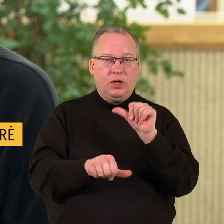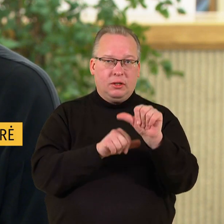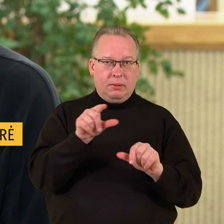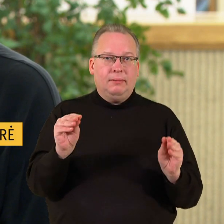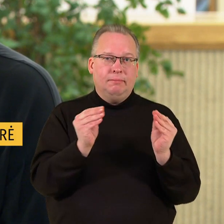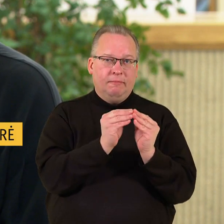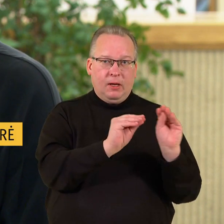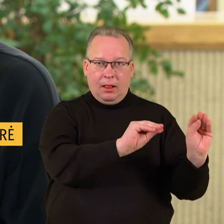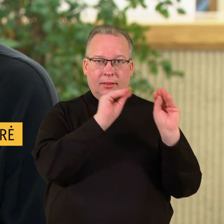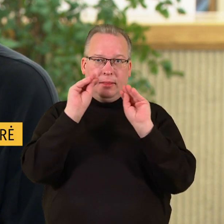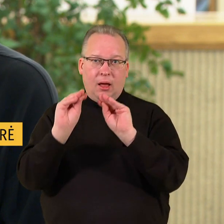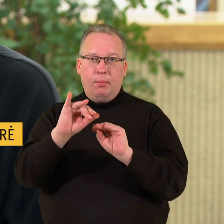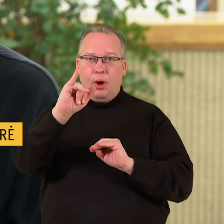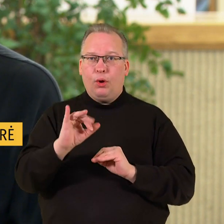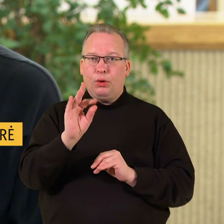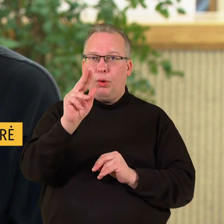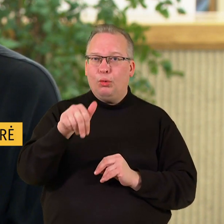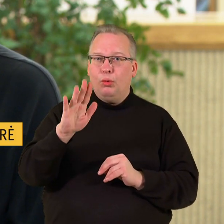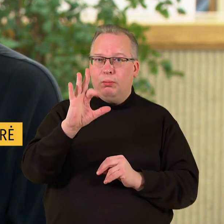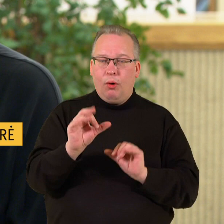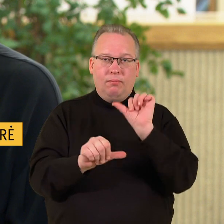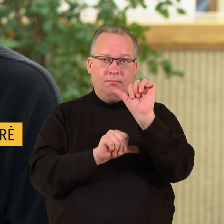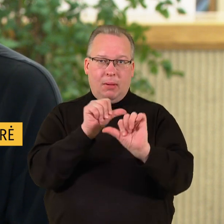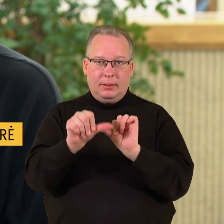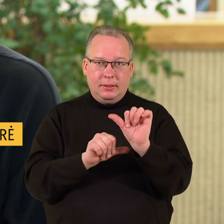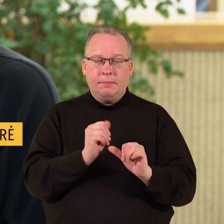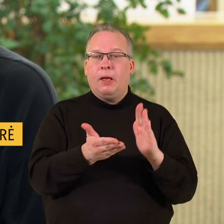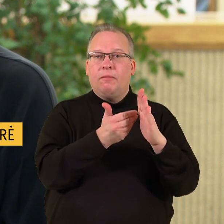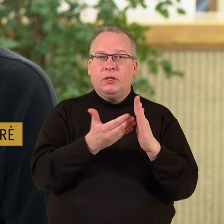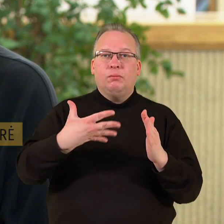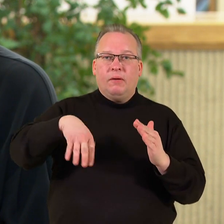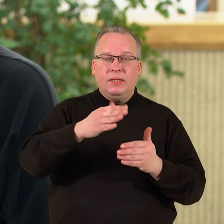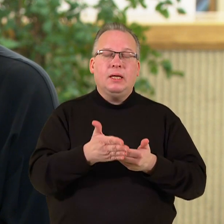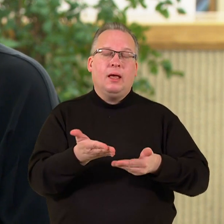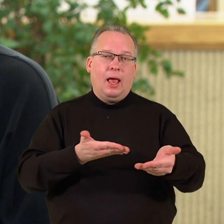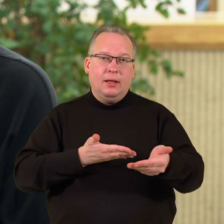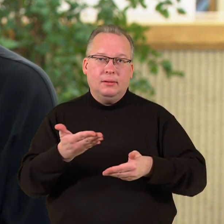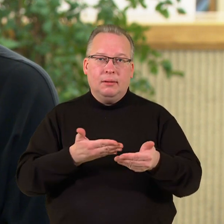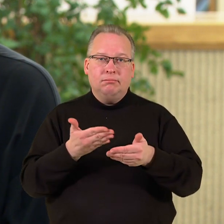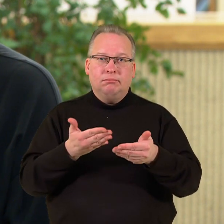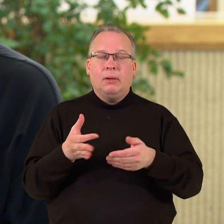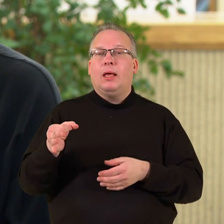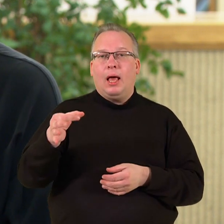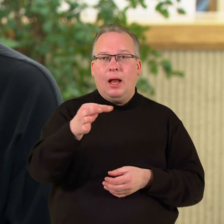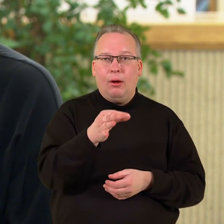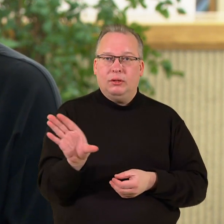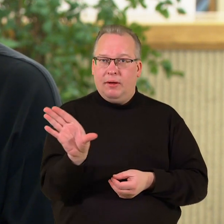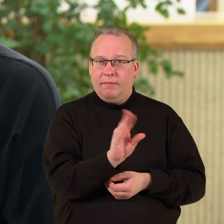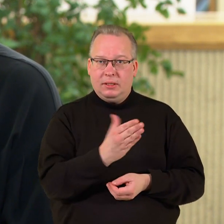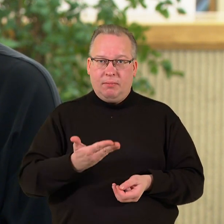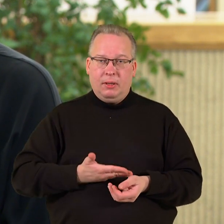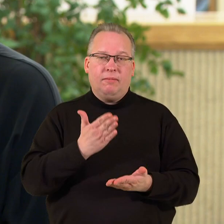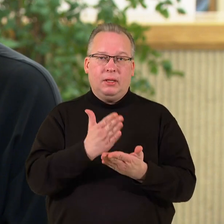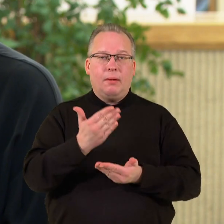Jakubo metais. Kai yra kviečiami visi keliauti, eiti, nes visas mūsų gyvenimas yra tik